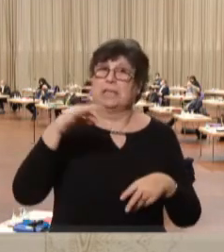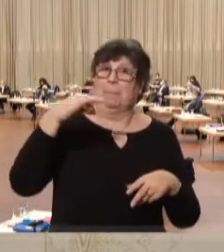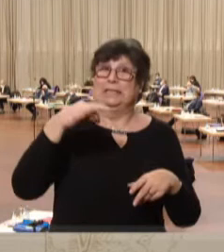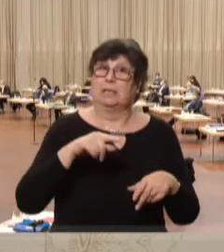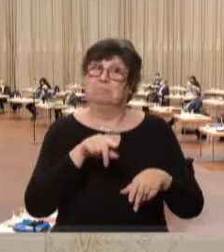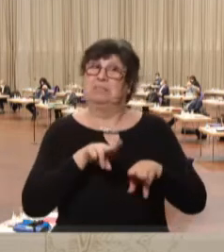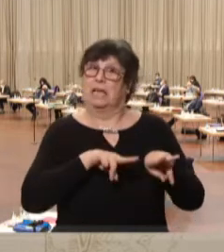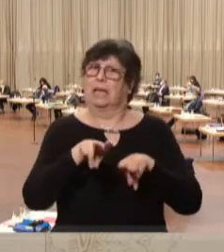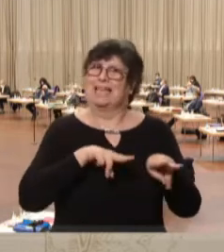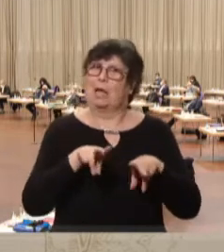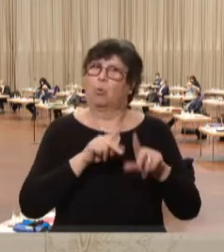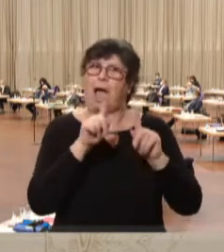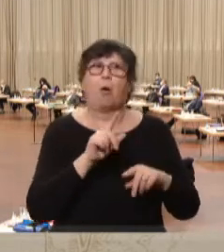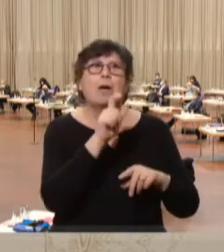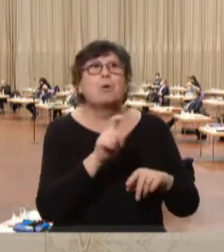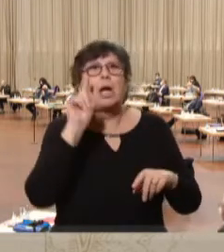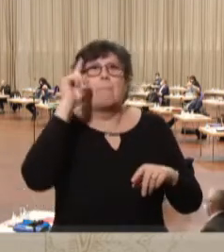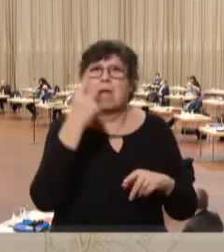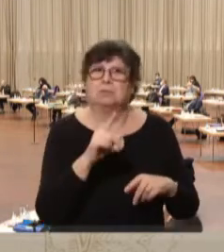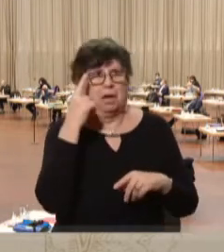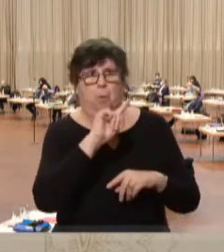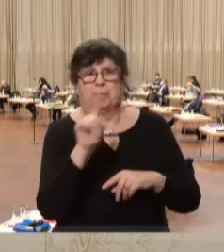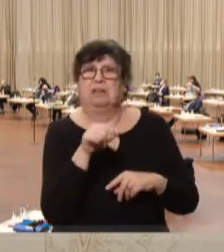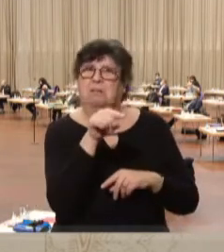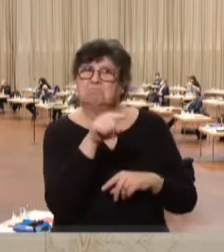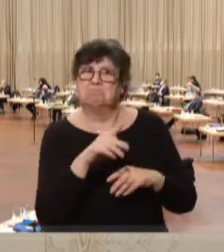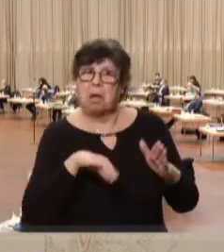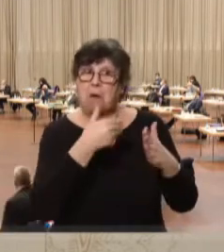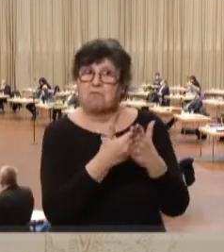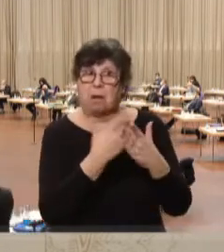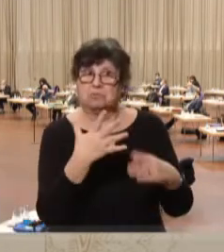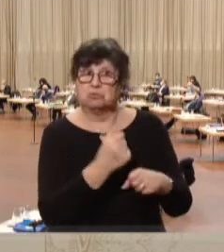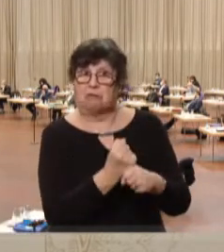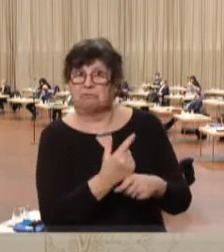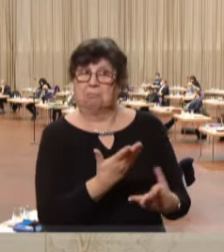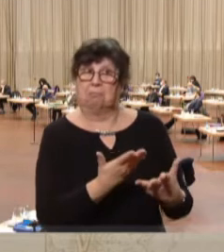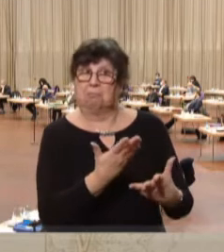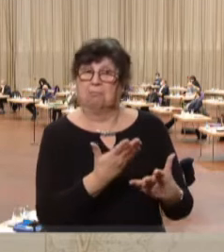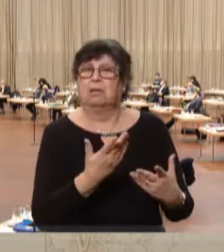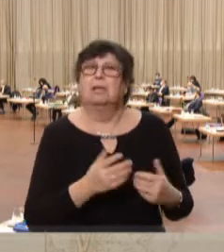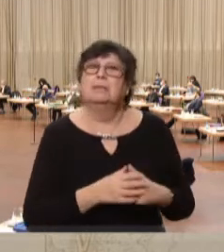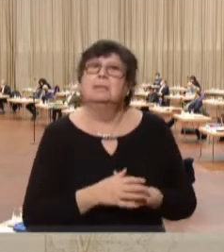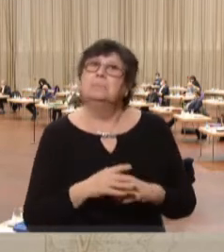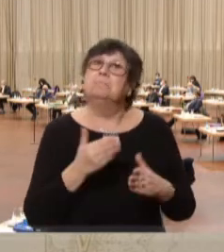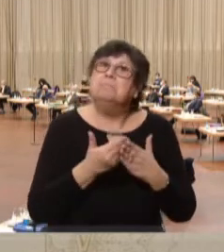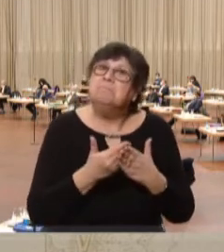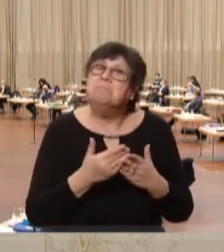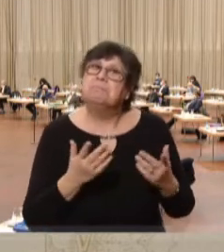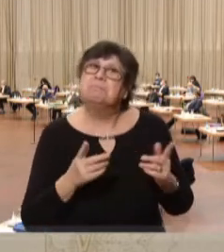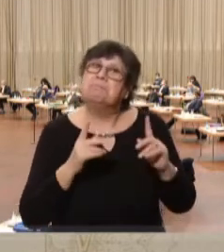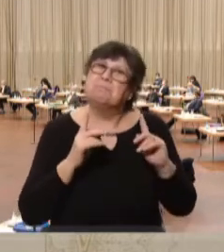die trauen auch den Bürgermeistern nicht zu, dass sie die Aufgaben erfüllen können. Und wenn zum Beispiel jetzt,